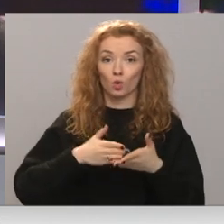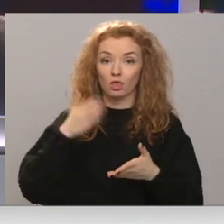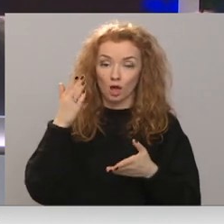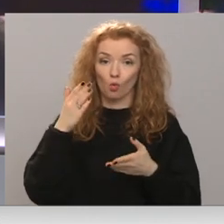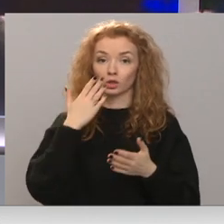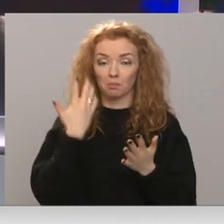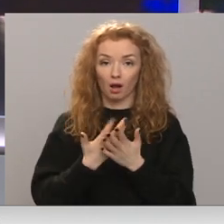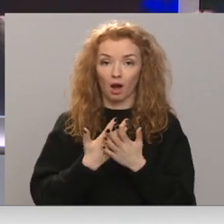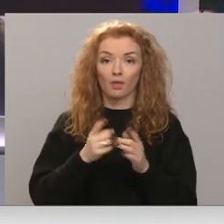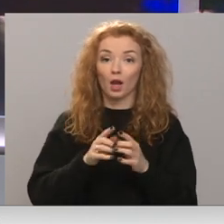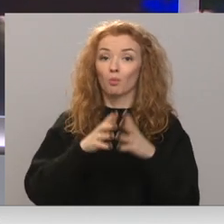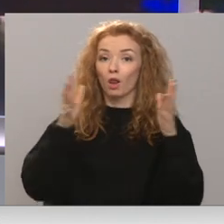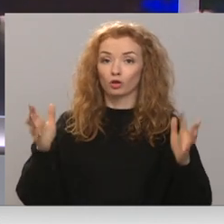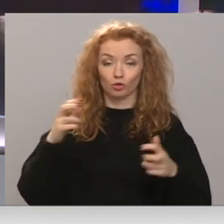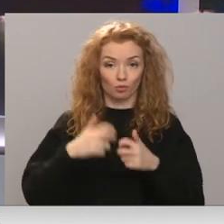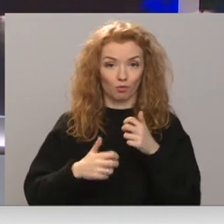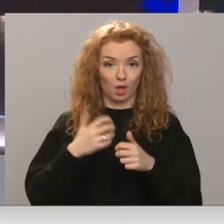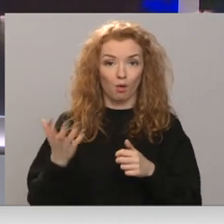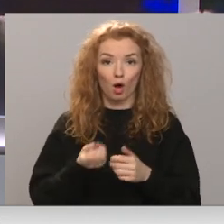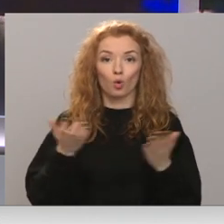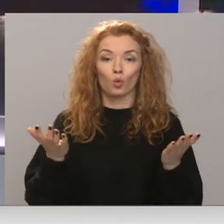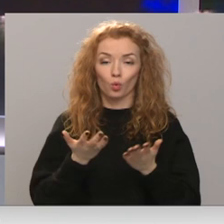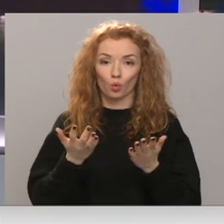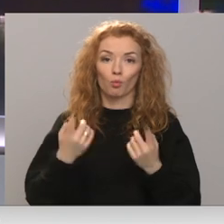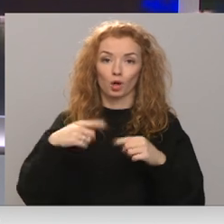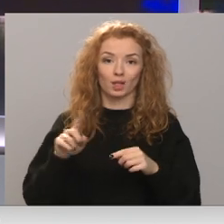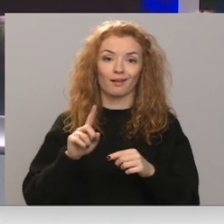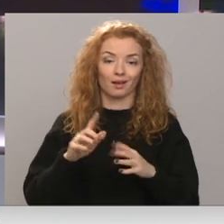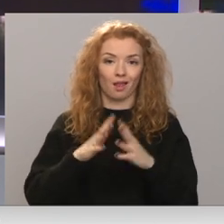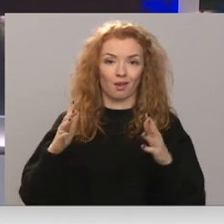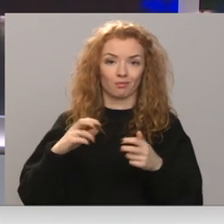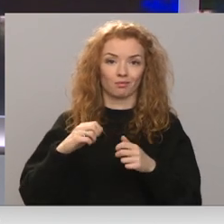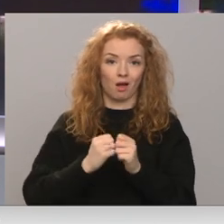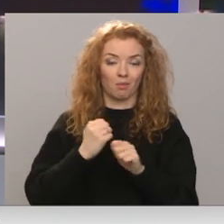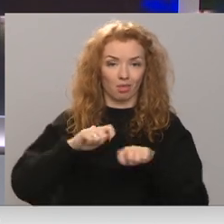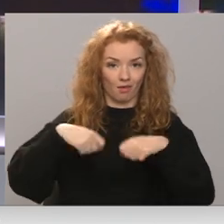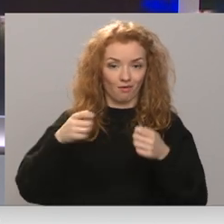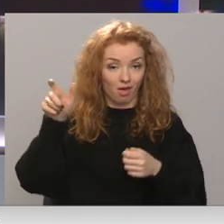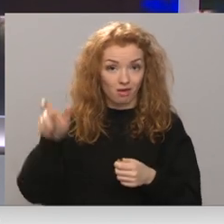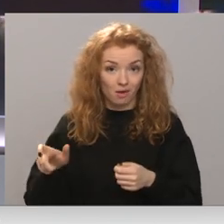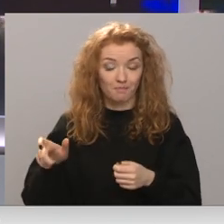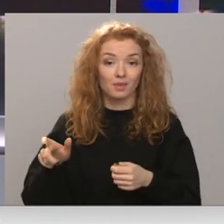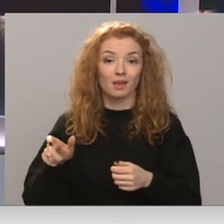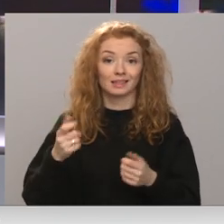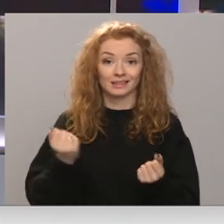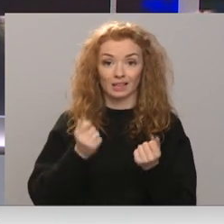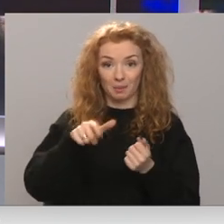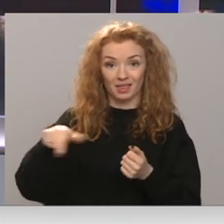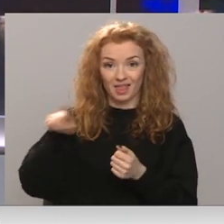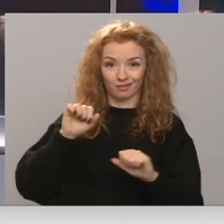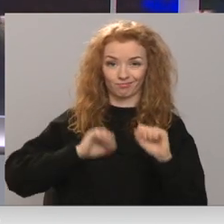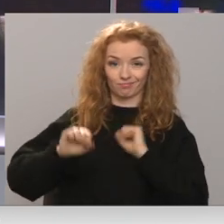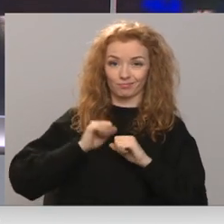ieskicēja plašāku problēmu, ar ko pašlaik saskaras darba devēji. Proti, darbinieki, kuri vēlas izvairīties no vakcinēšanās vai